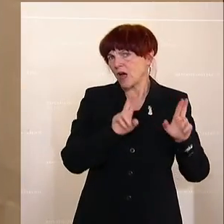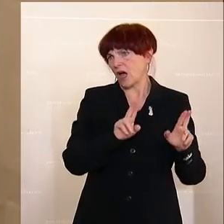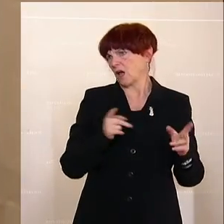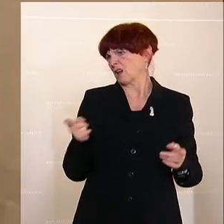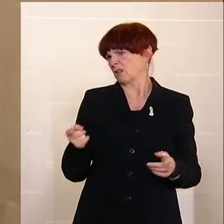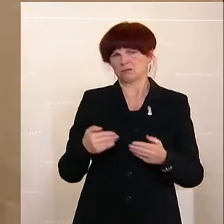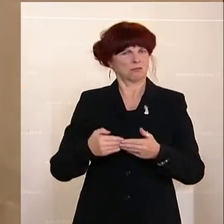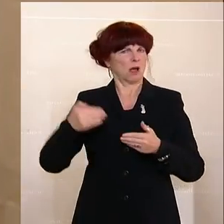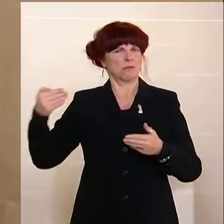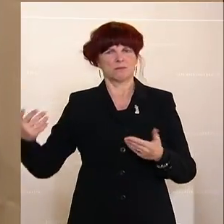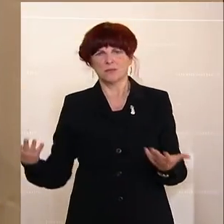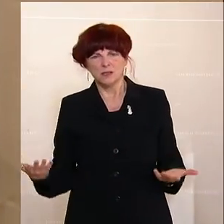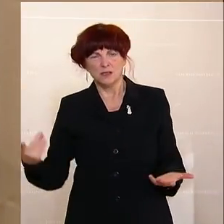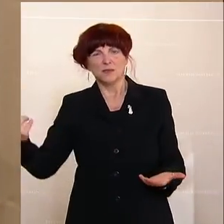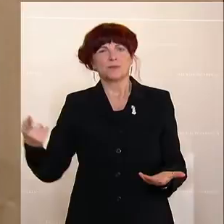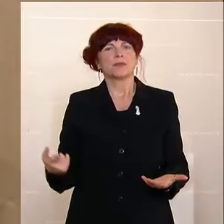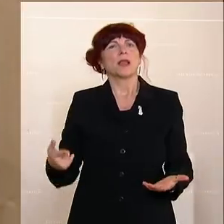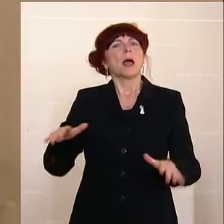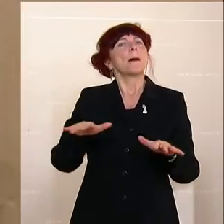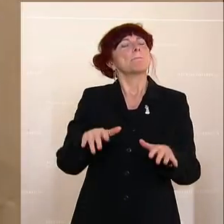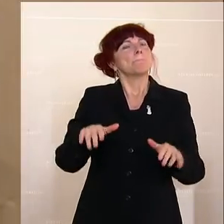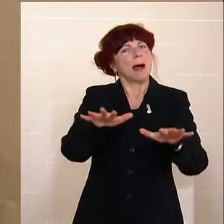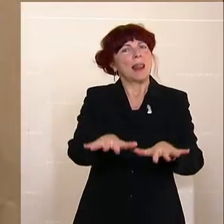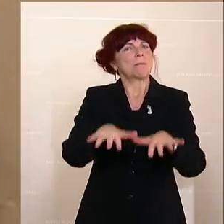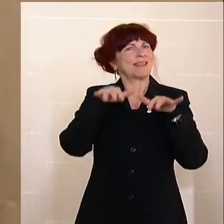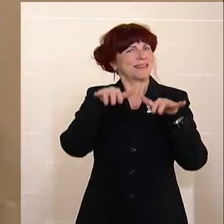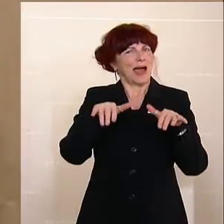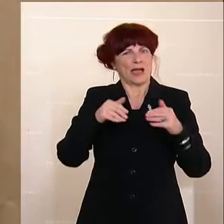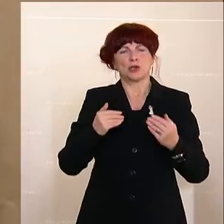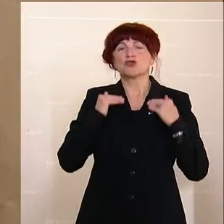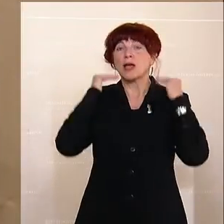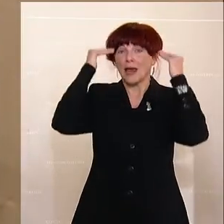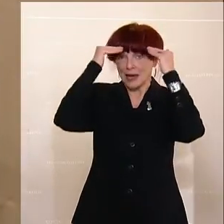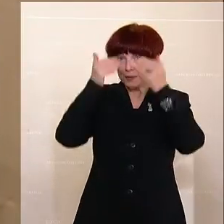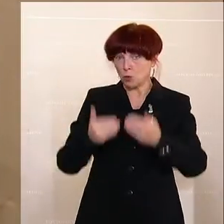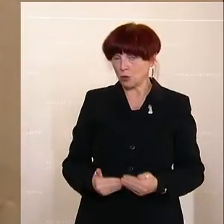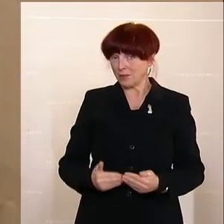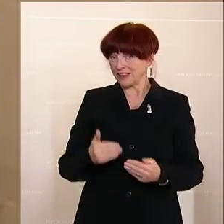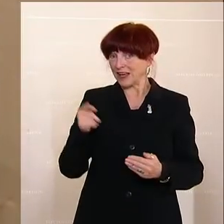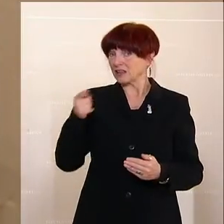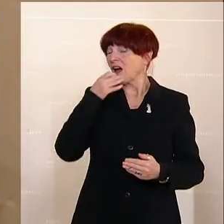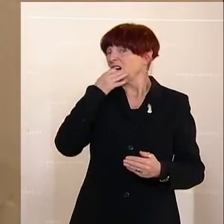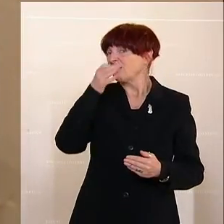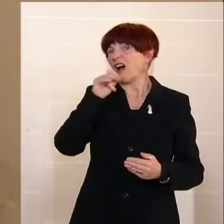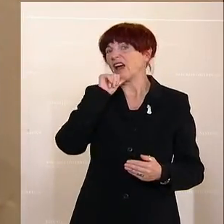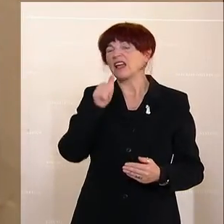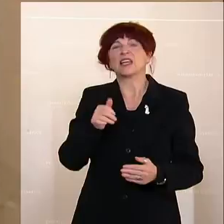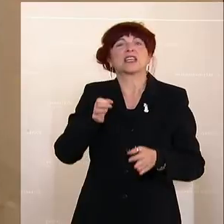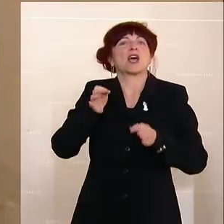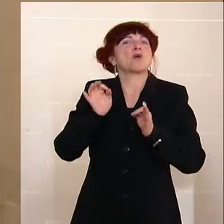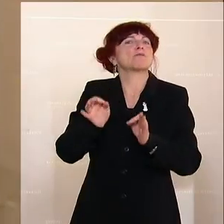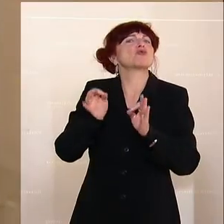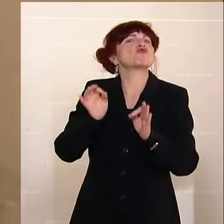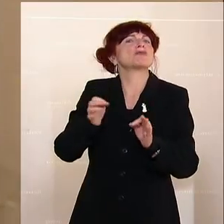bei der parlamentarischen Immunität stellt sich ja nicht dahingehend, ob zu einer bestimmten Äußerung,